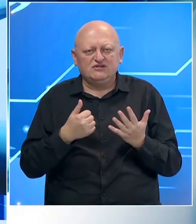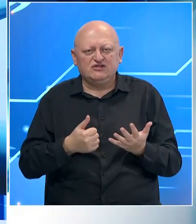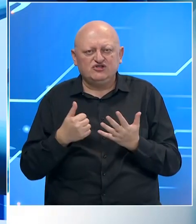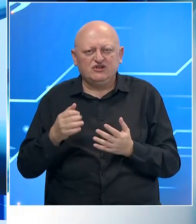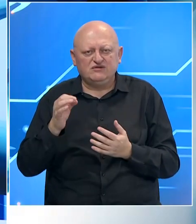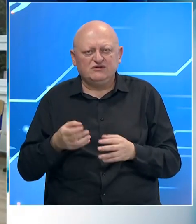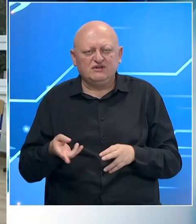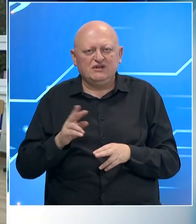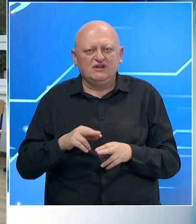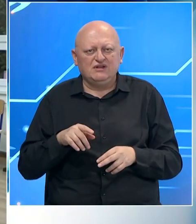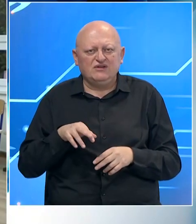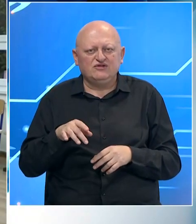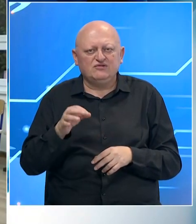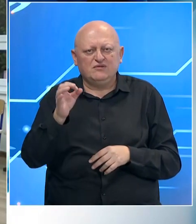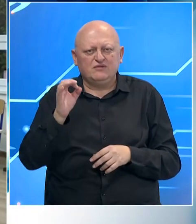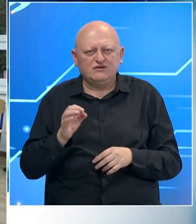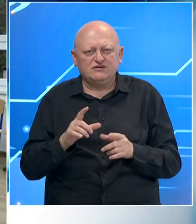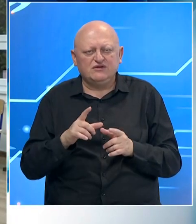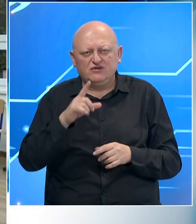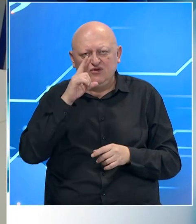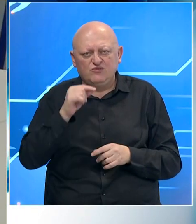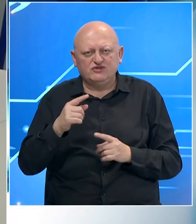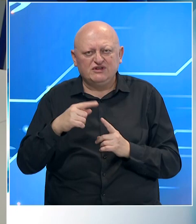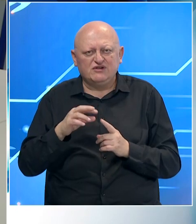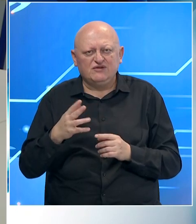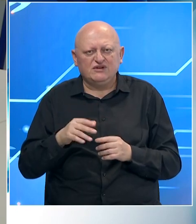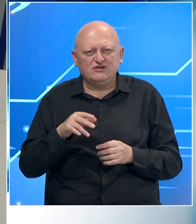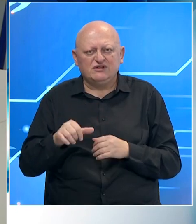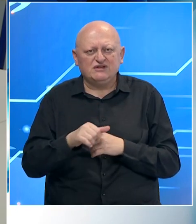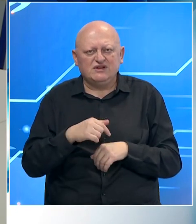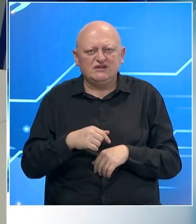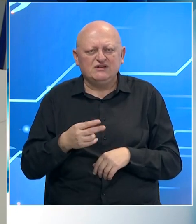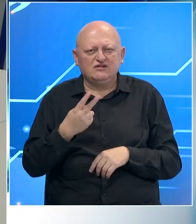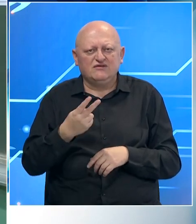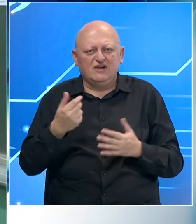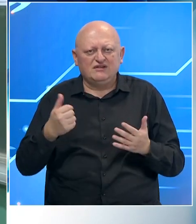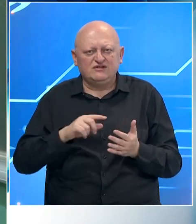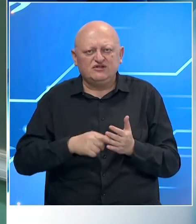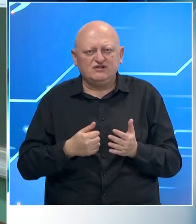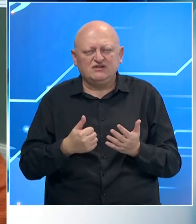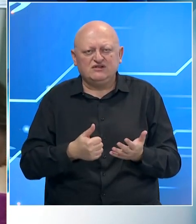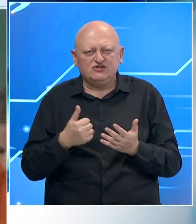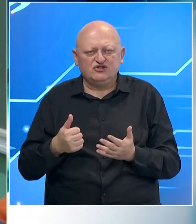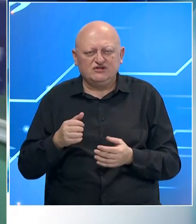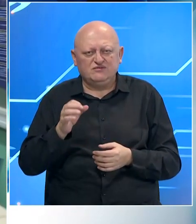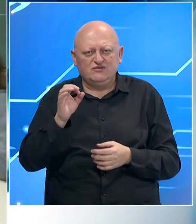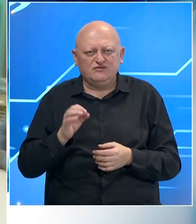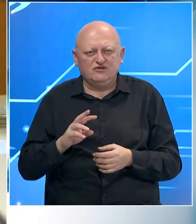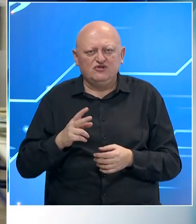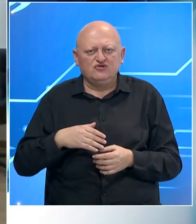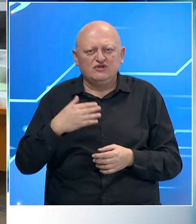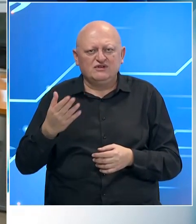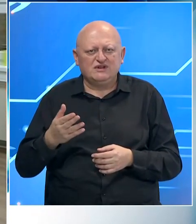,66%. Najveća izlaznost u procentima je u općini Trnovo, gdje je do 11 sati glasalo 26,66